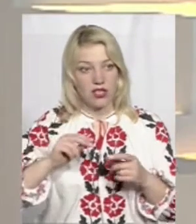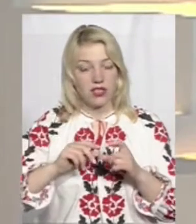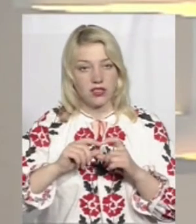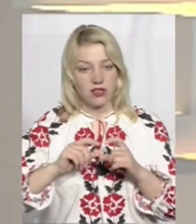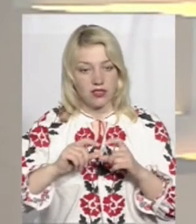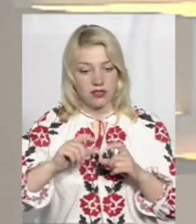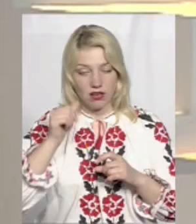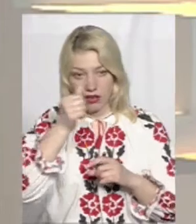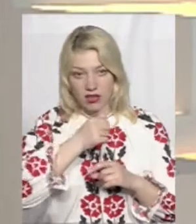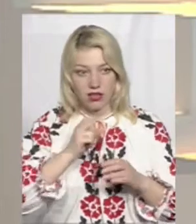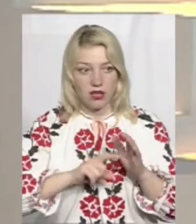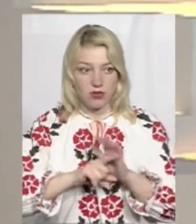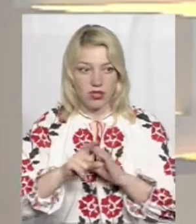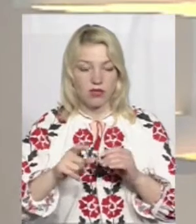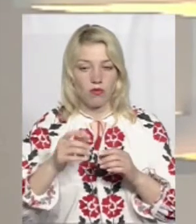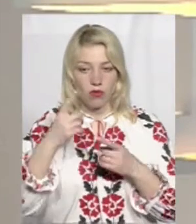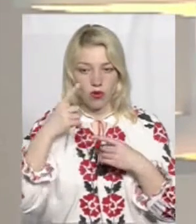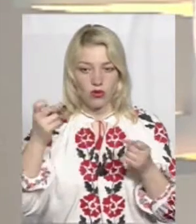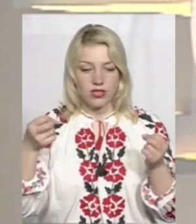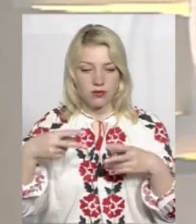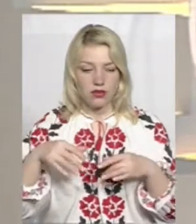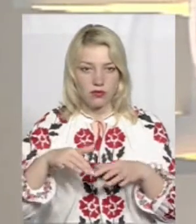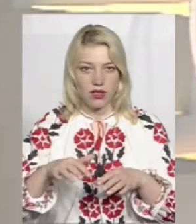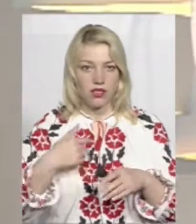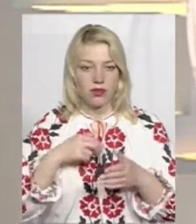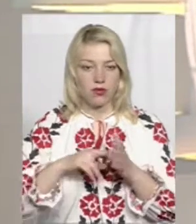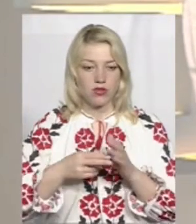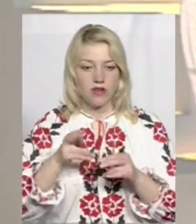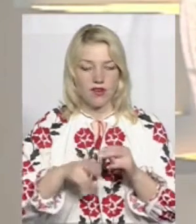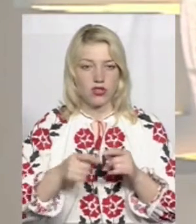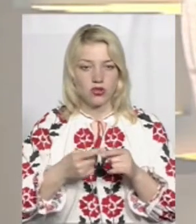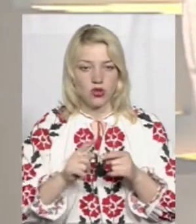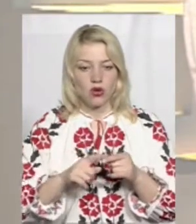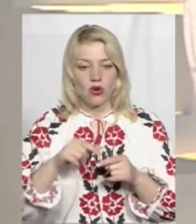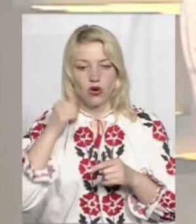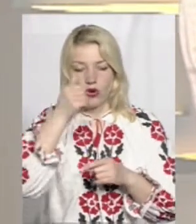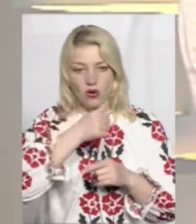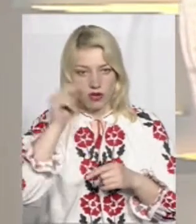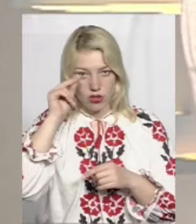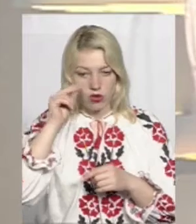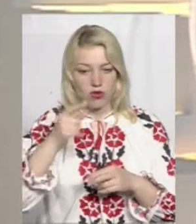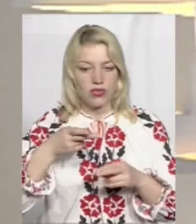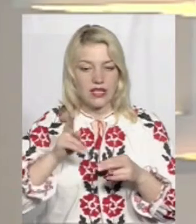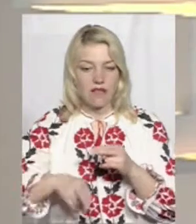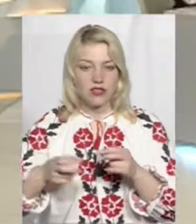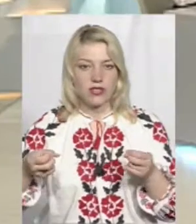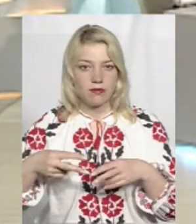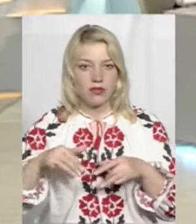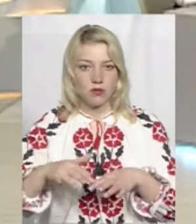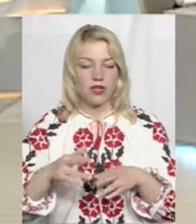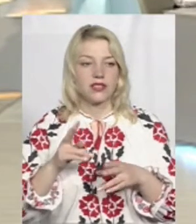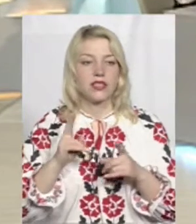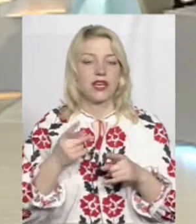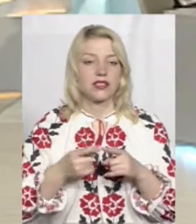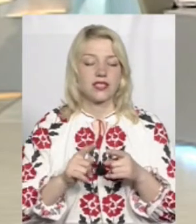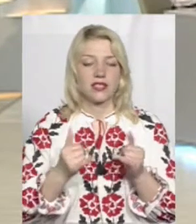на початку проголошення спецоперації планувалося із завершенням цього навчального року і її завершити. От з огляду на те, як